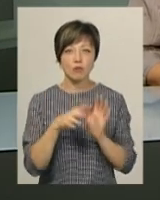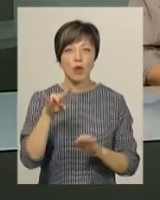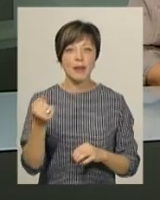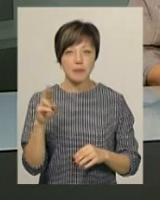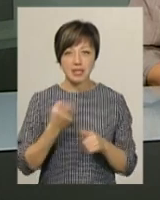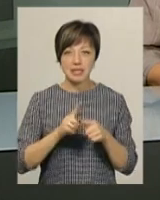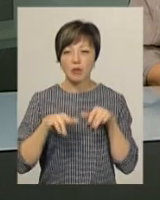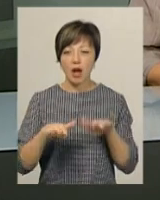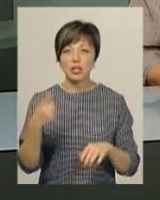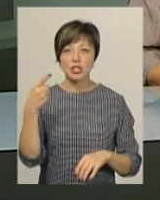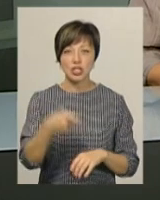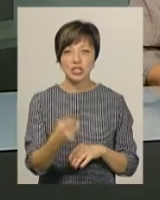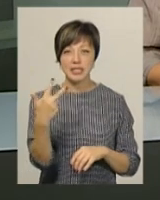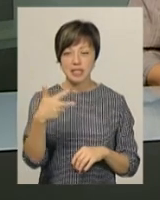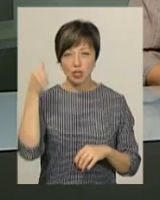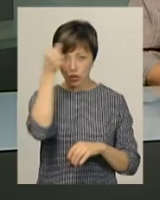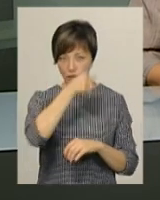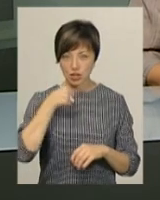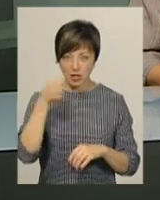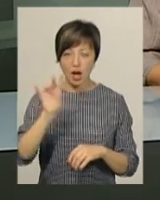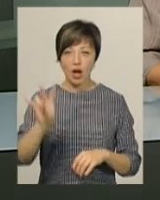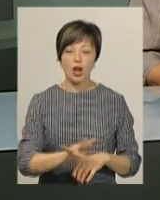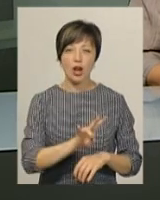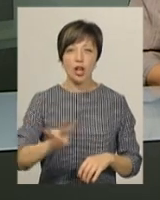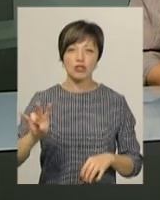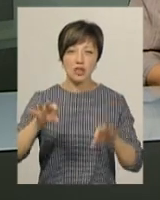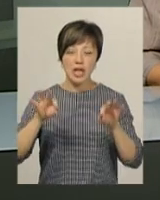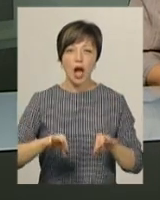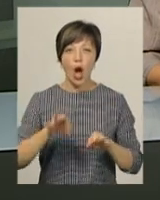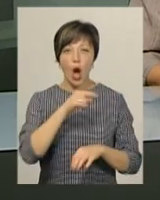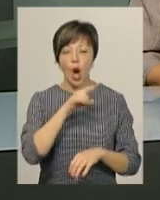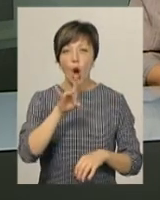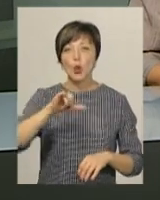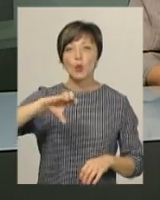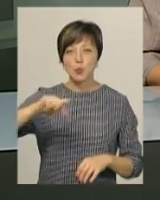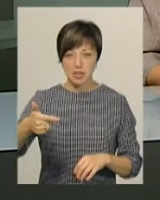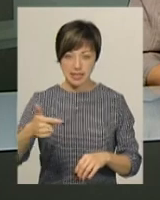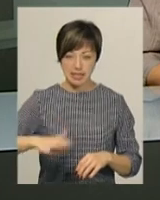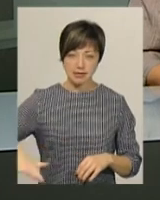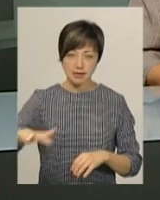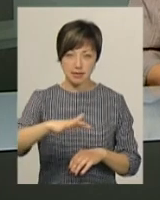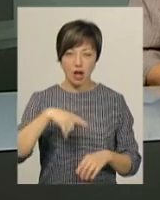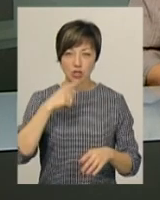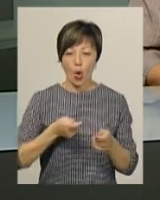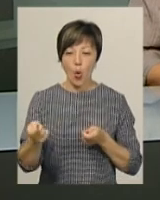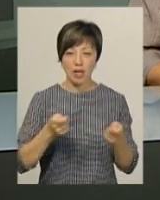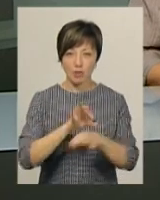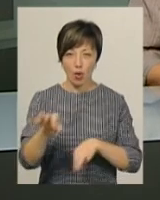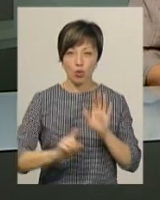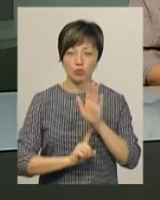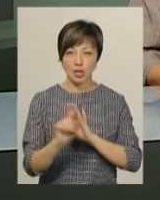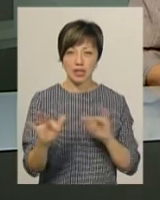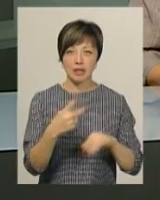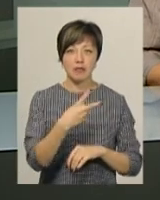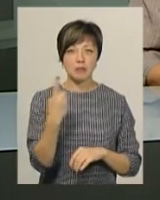акція до 1030-ї річниці хрещення Русі, каже координатор проєкту Ростислав Кудін. Розпочнеться дійство